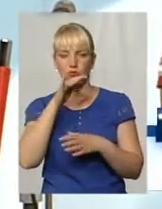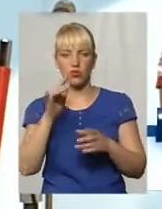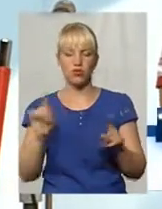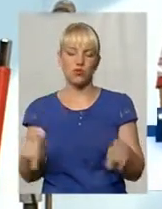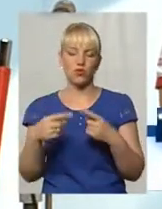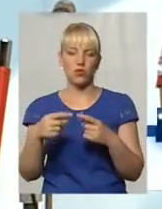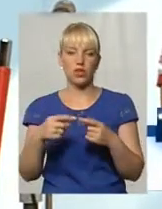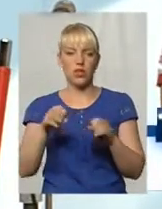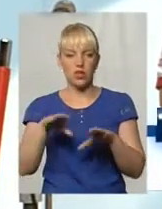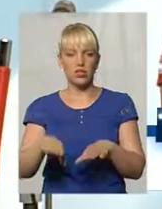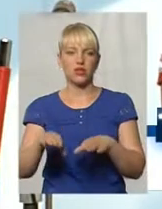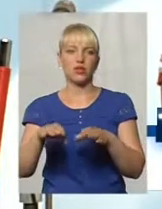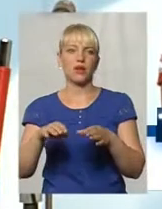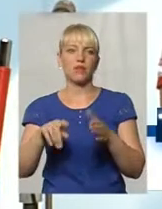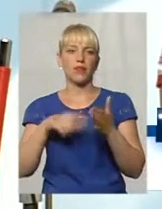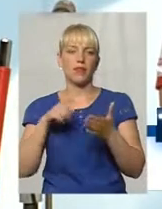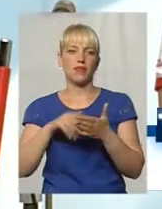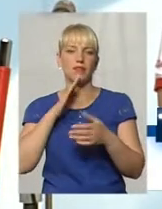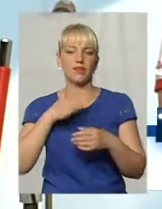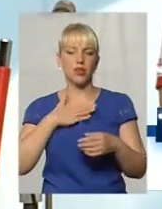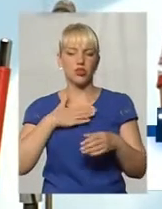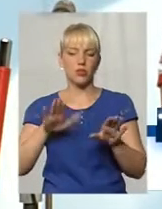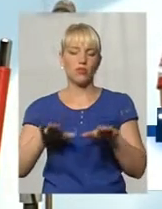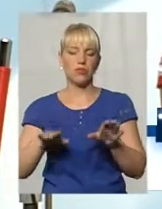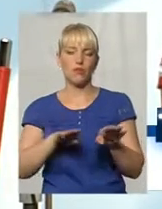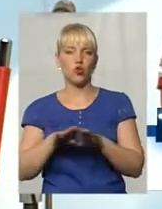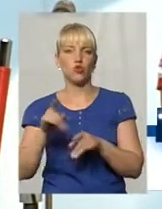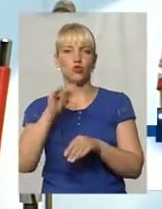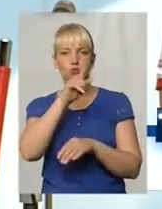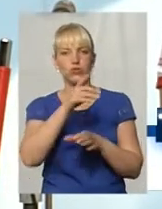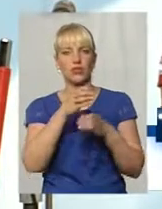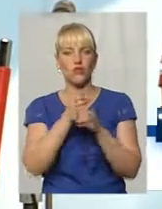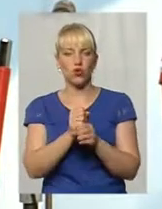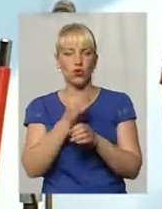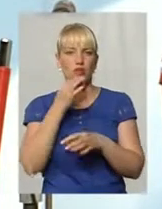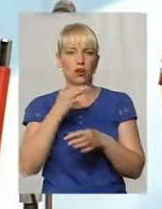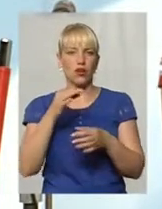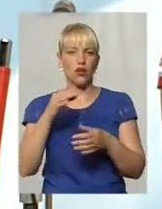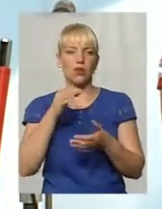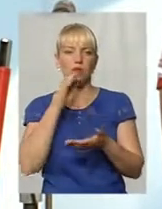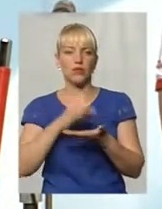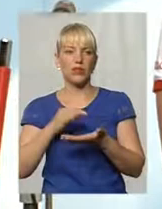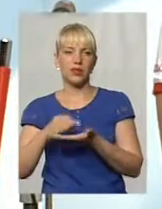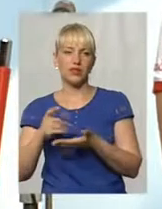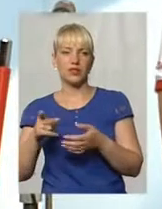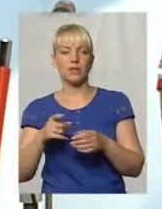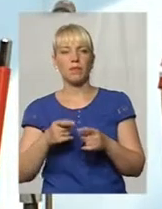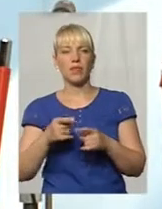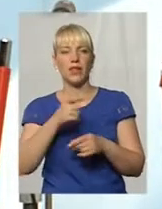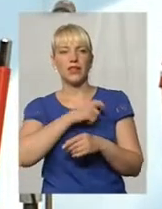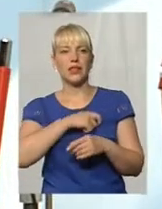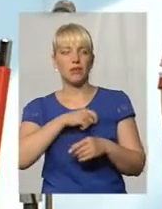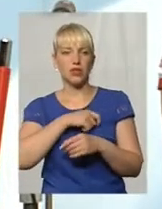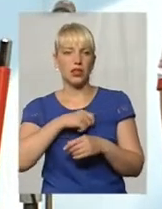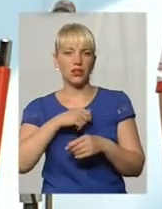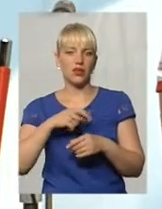нашого місцевого рівня на 100%, тому, що в них компетенція звужена. До речі, включені депутати обласної ради, а не включені депутати міської ради.